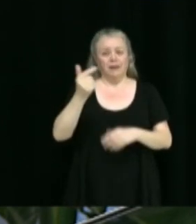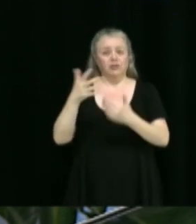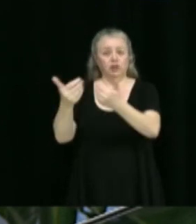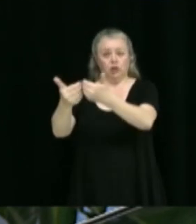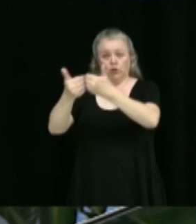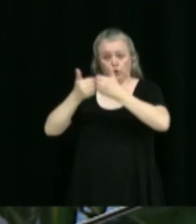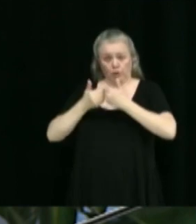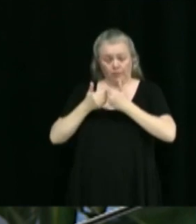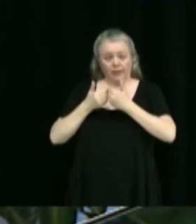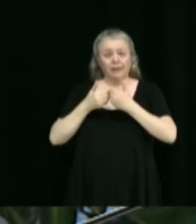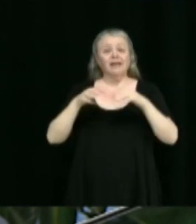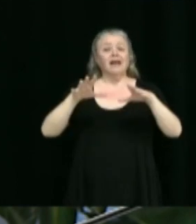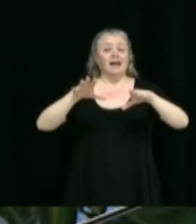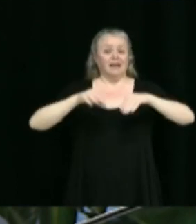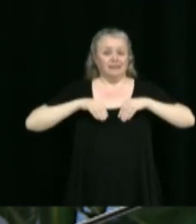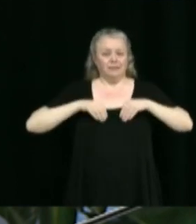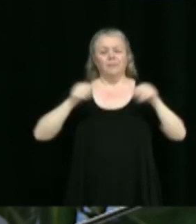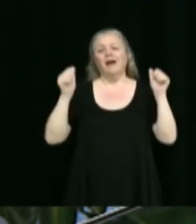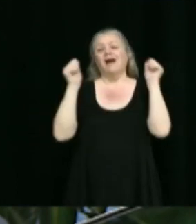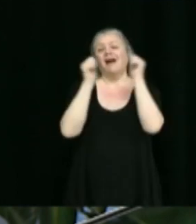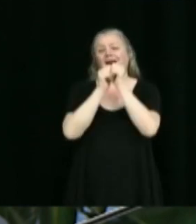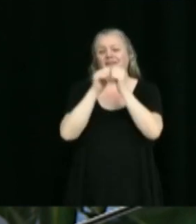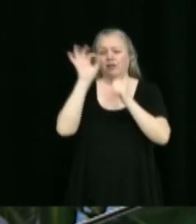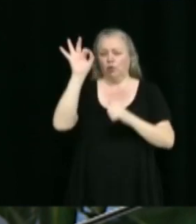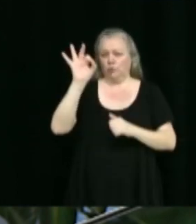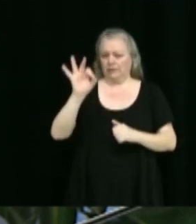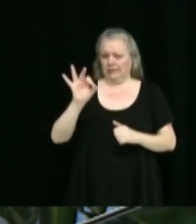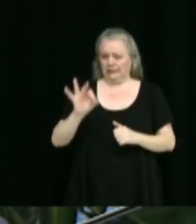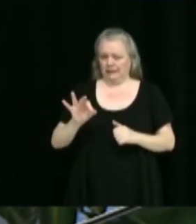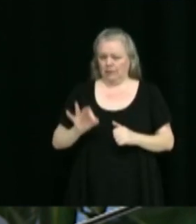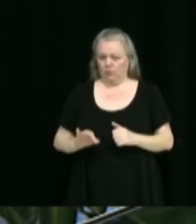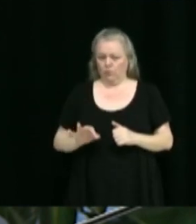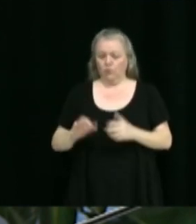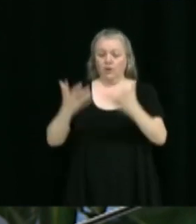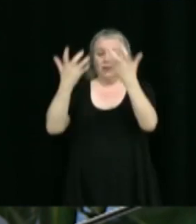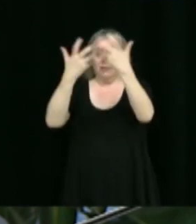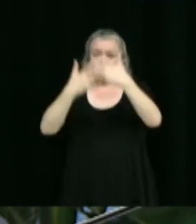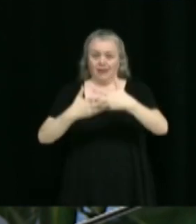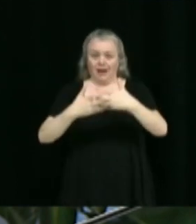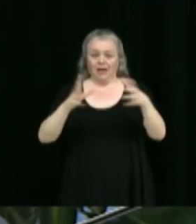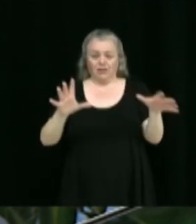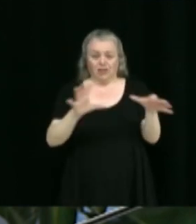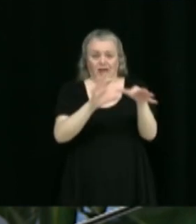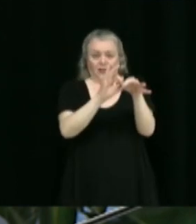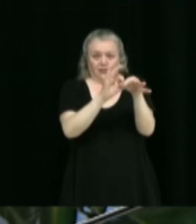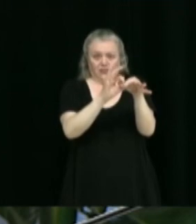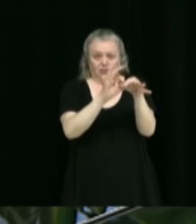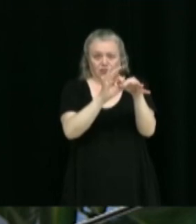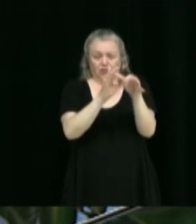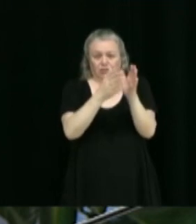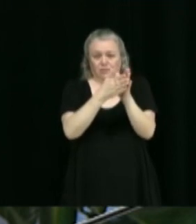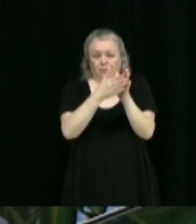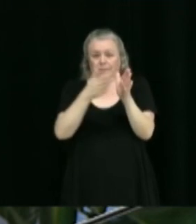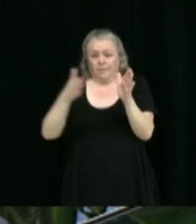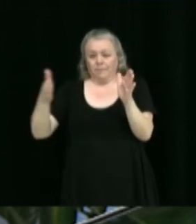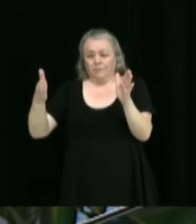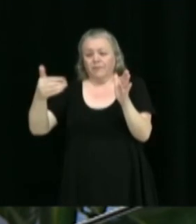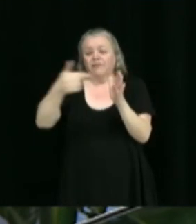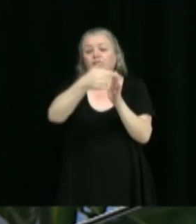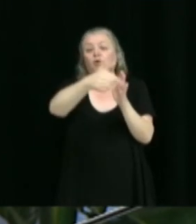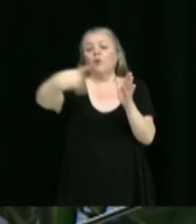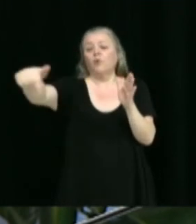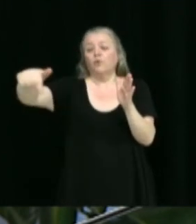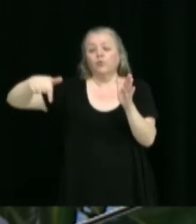dérogation conditionnellement à ce que le garage attaché respecte une distance minimale de 4 mètres de toute ligne